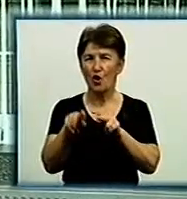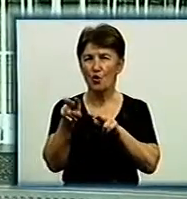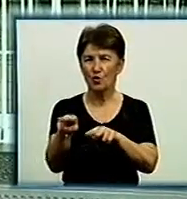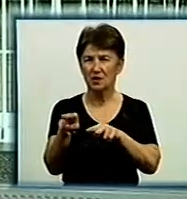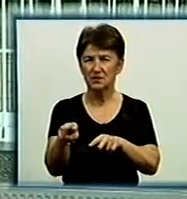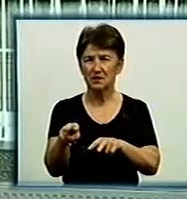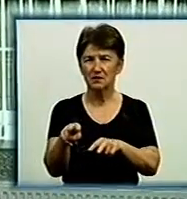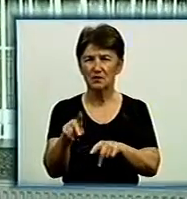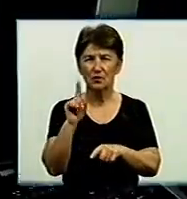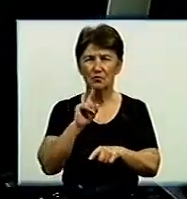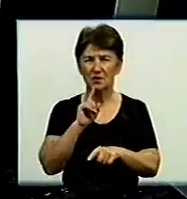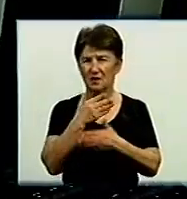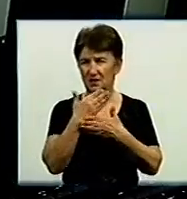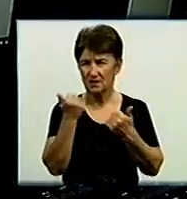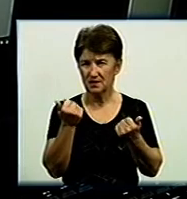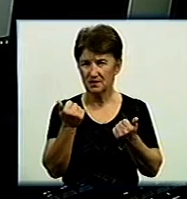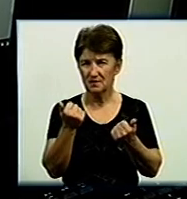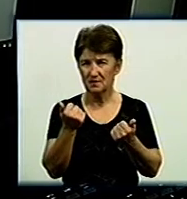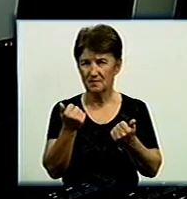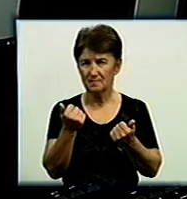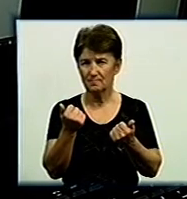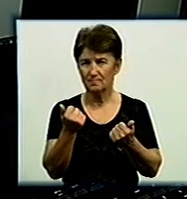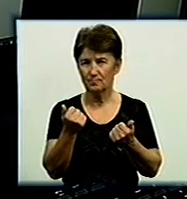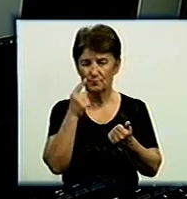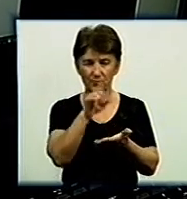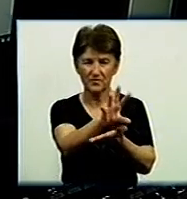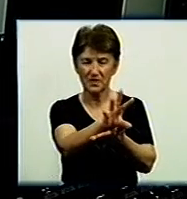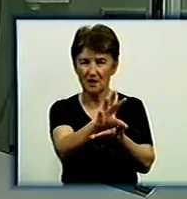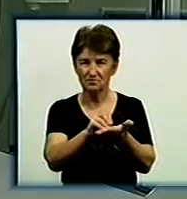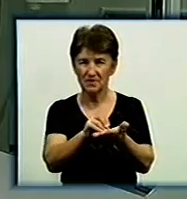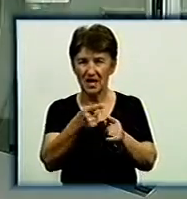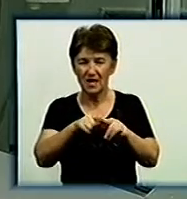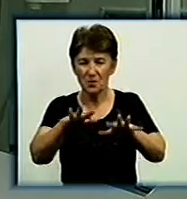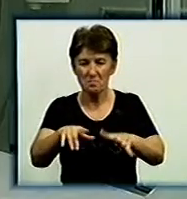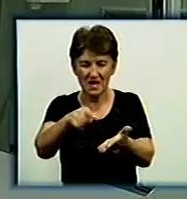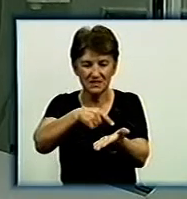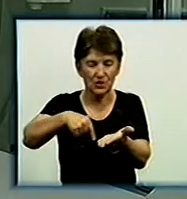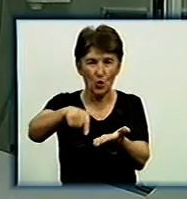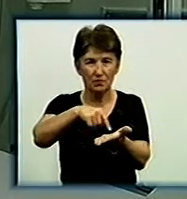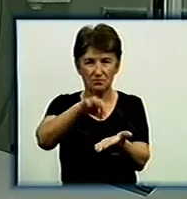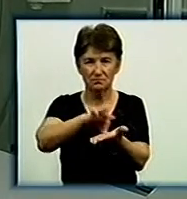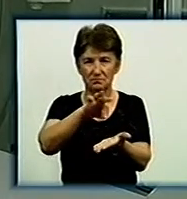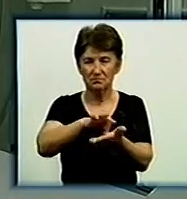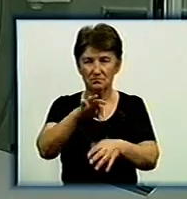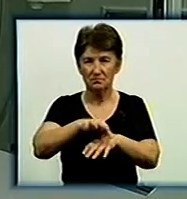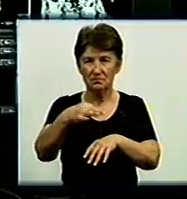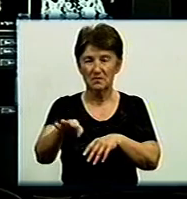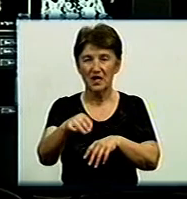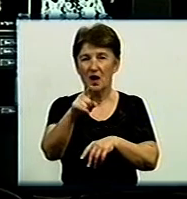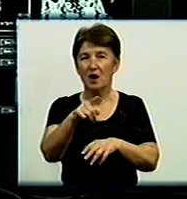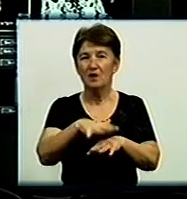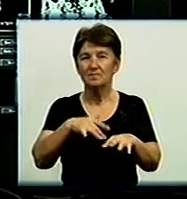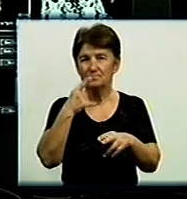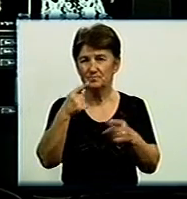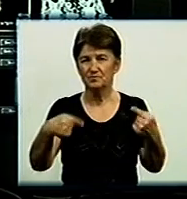Влазили пацієнта, зафіксували його, відсканували інтересуючу область. Оглянувши потужності центру, медики та посадовці продовжили